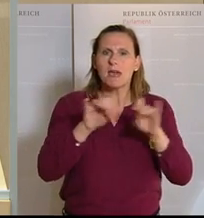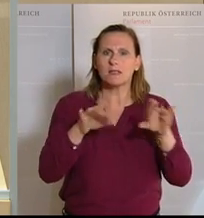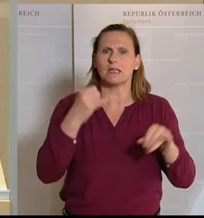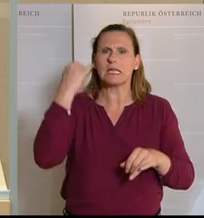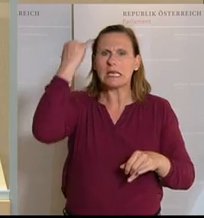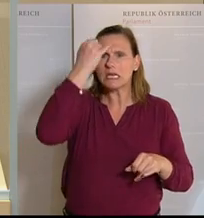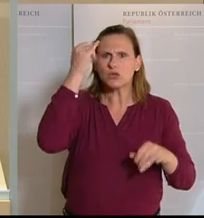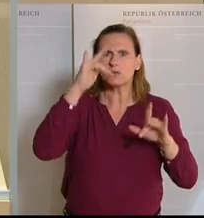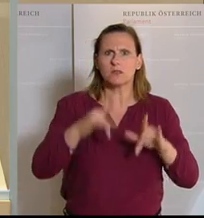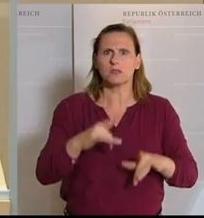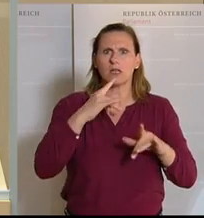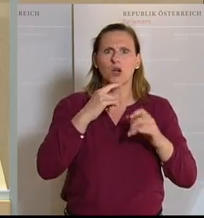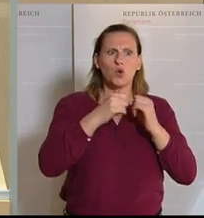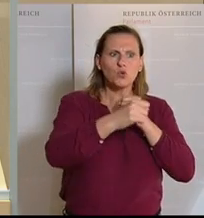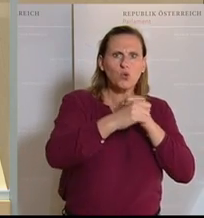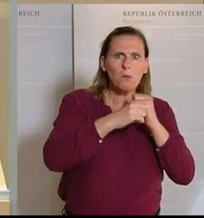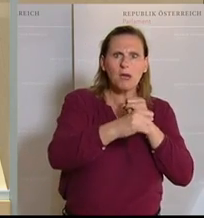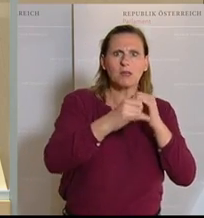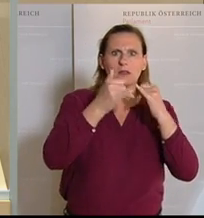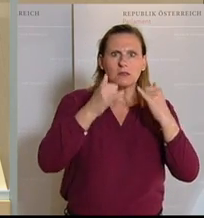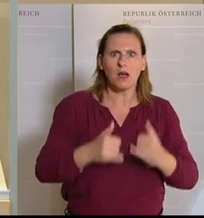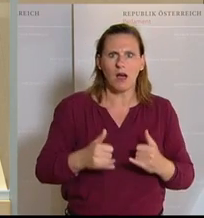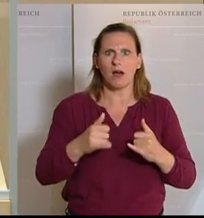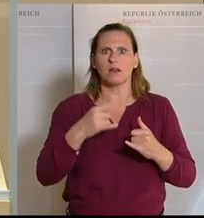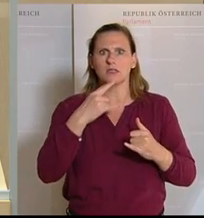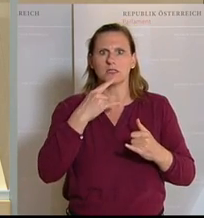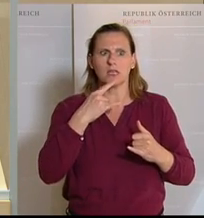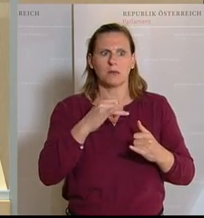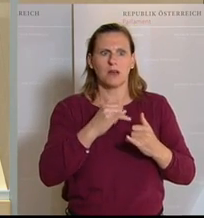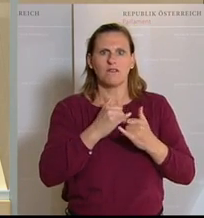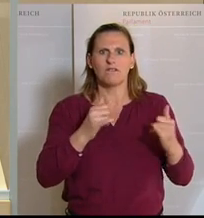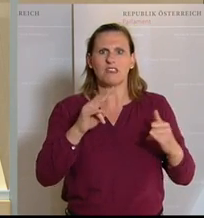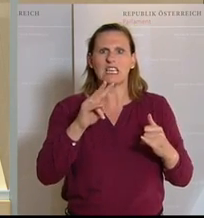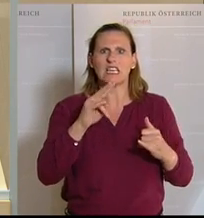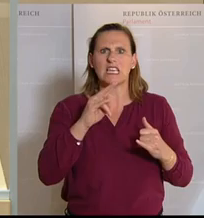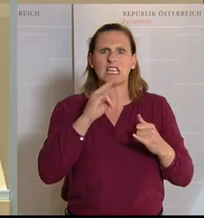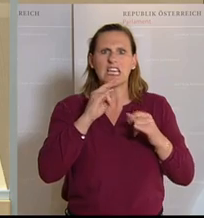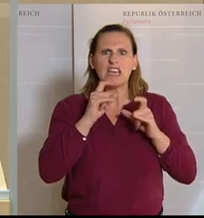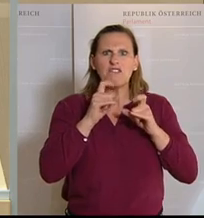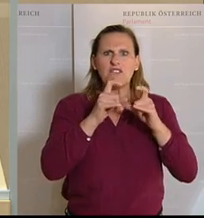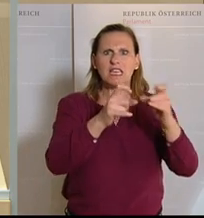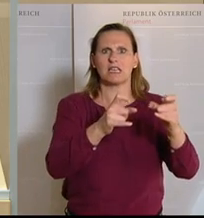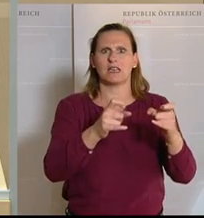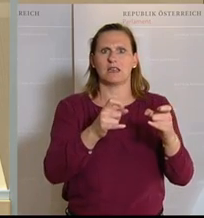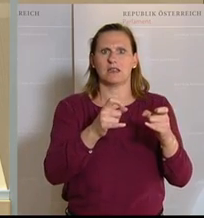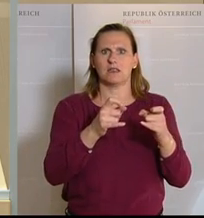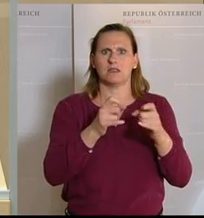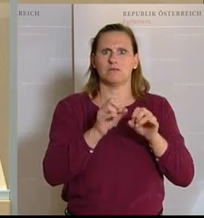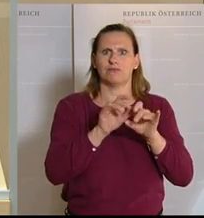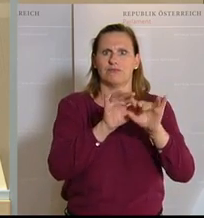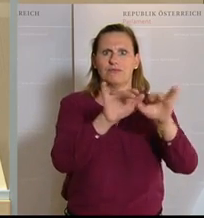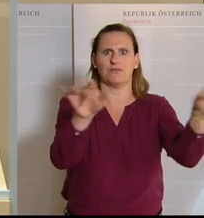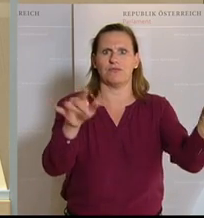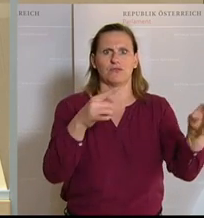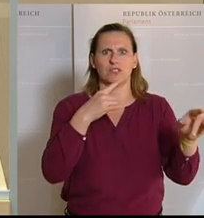Irrglauben, dass Trompeten, Posaunen, die Tuba sogenannte Virenschleudern sein, weil es so viel Luft herauskommt. Ich darf richtigstellen,